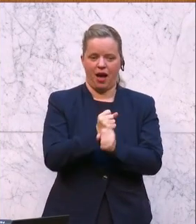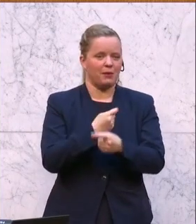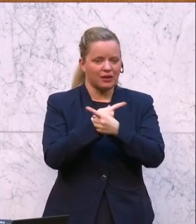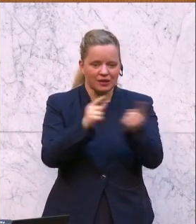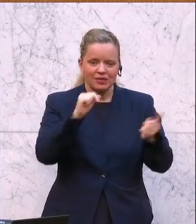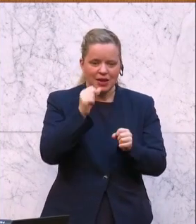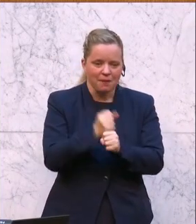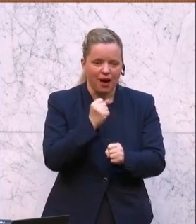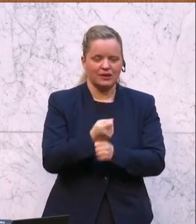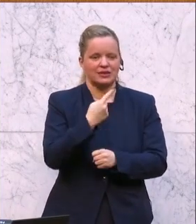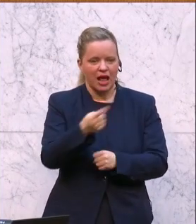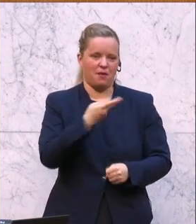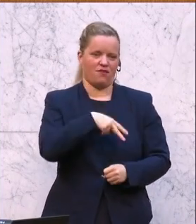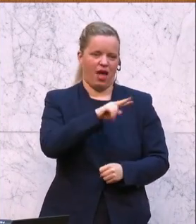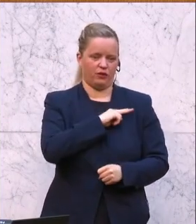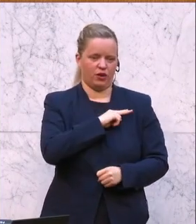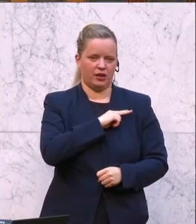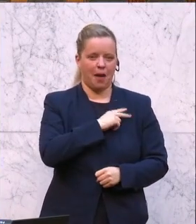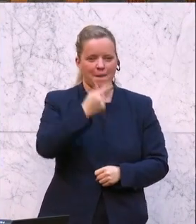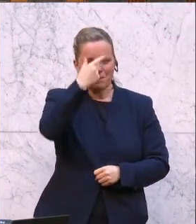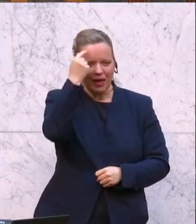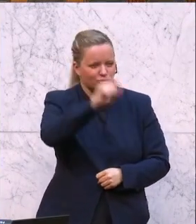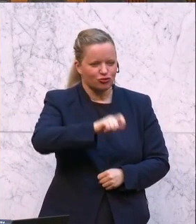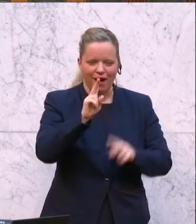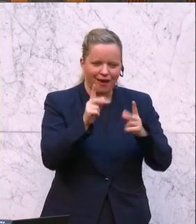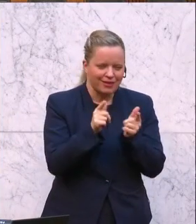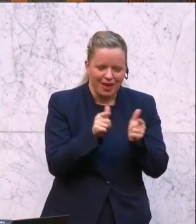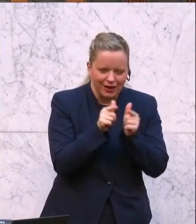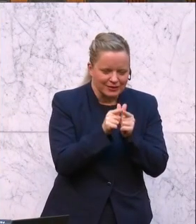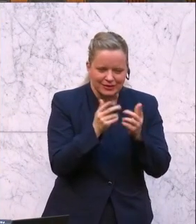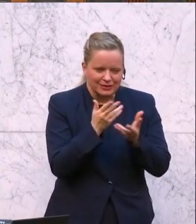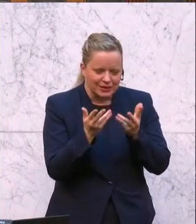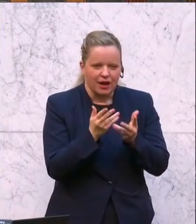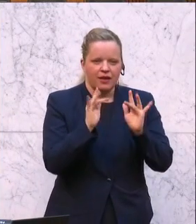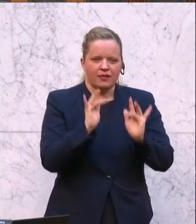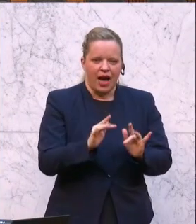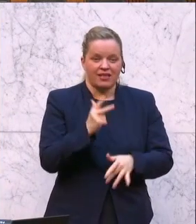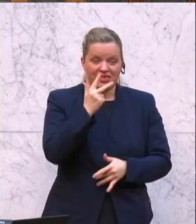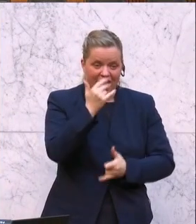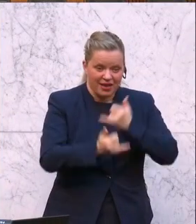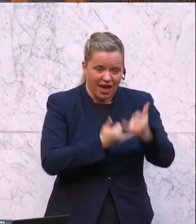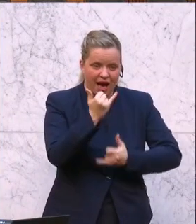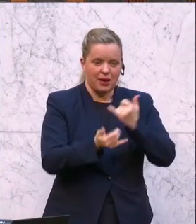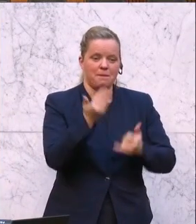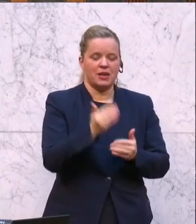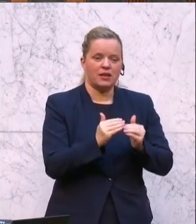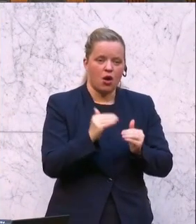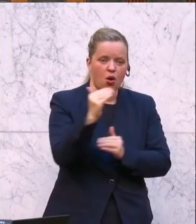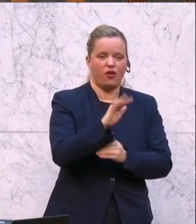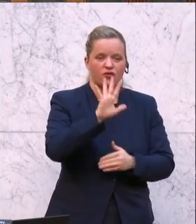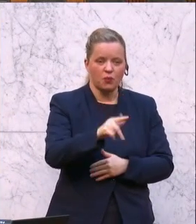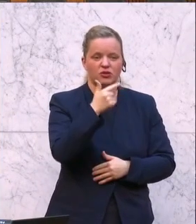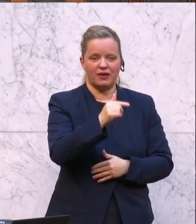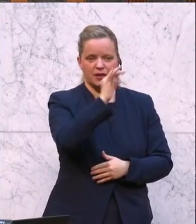sind verantwortlich, dass Menschen, die es sich eh nicht leisten können, innerhalb von drei Jahren eine Mieterhöhung von 25 Prozent